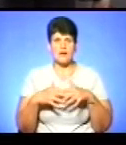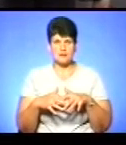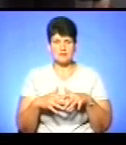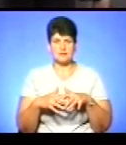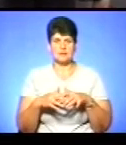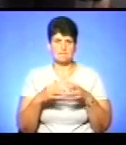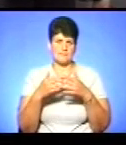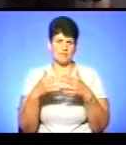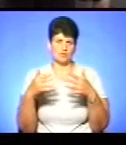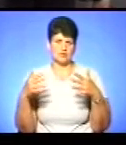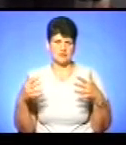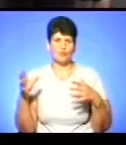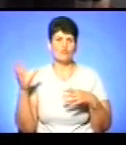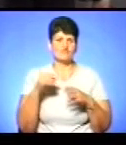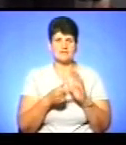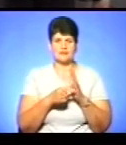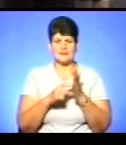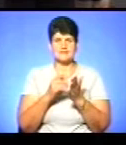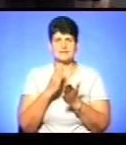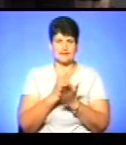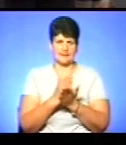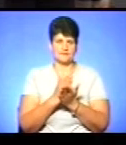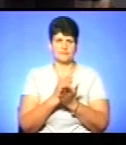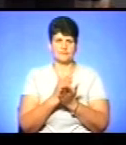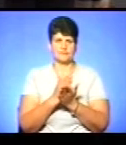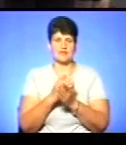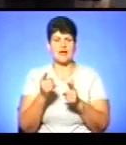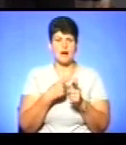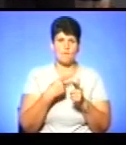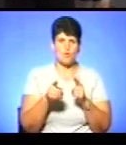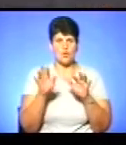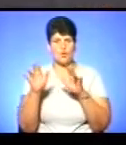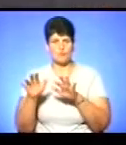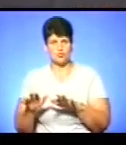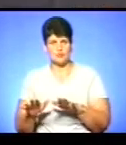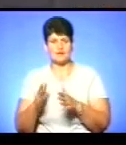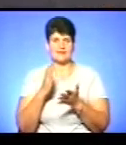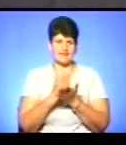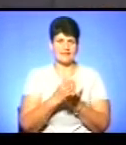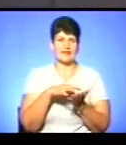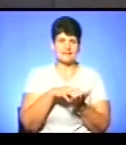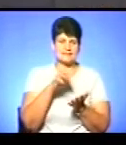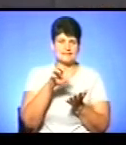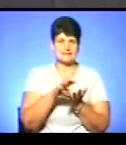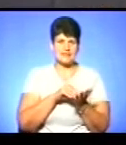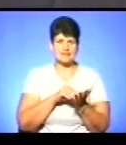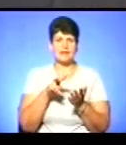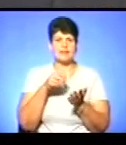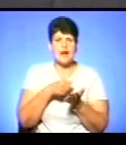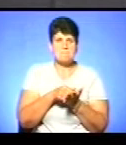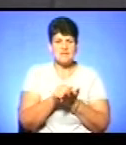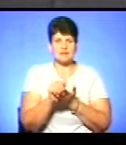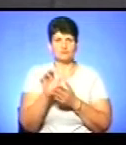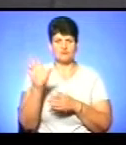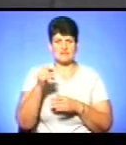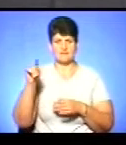методичним обладнанням. У всіх класах є або комп'ютери, або і є ксерокси, ламінатори, ну все, як вимагає